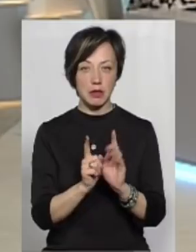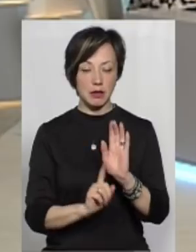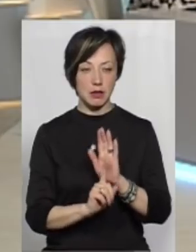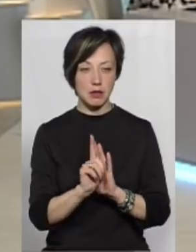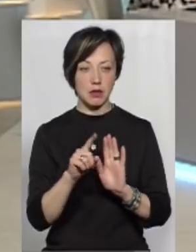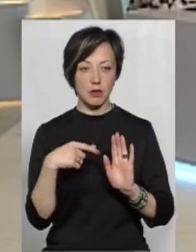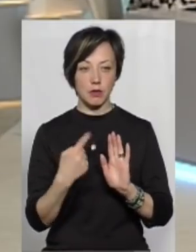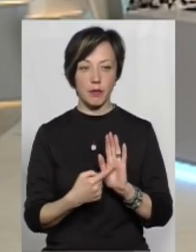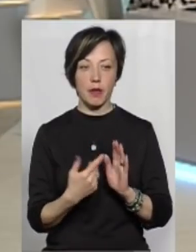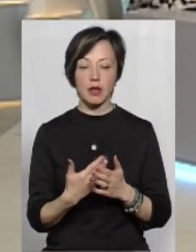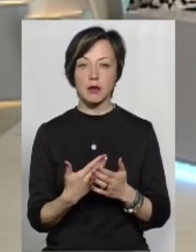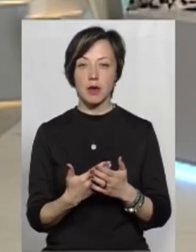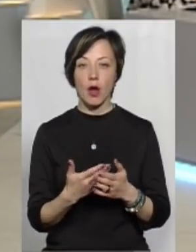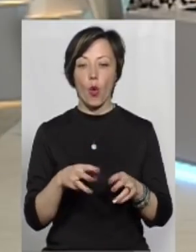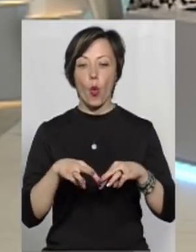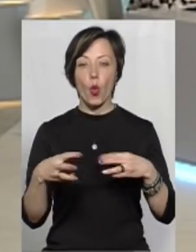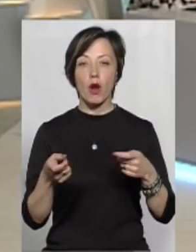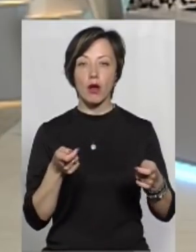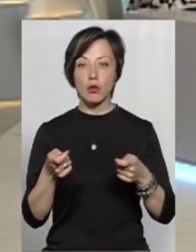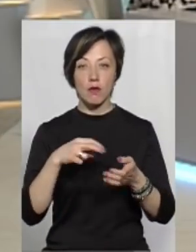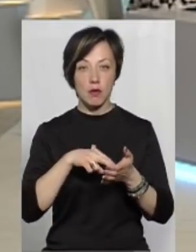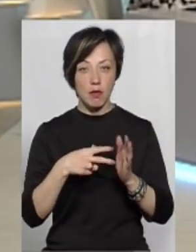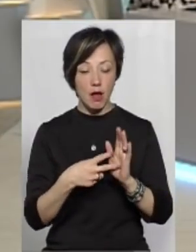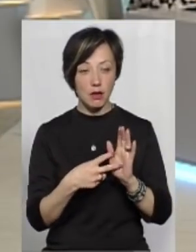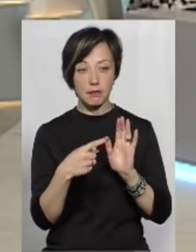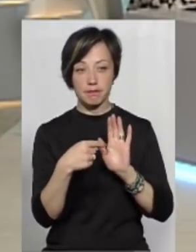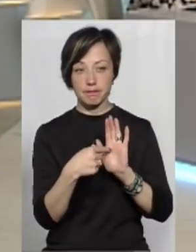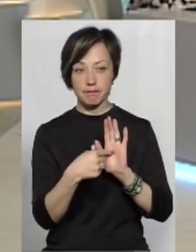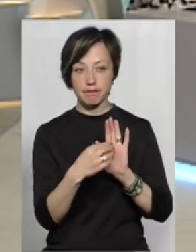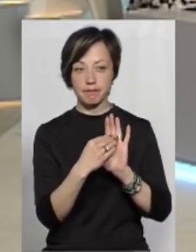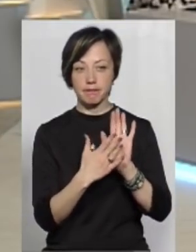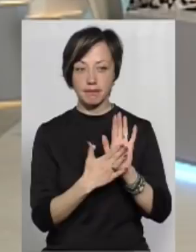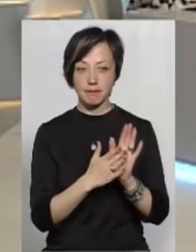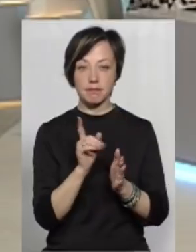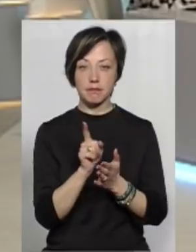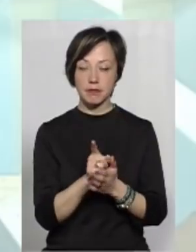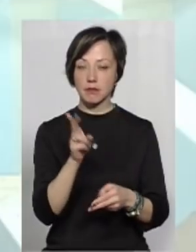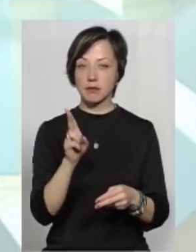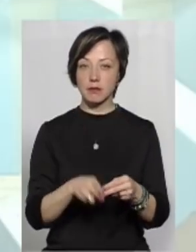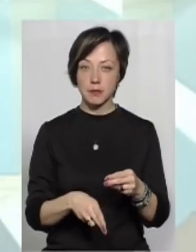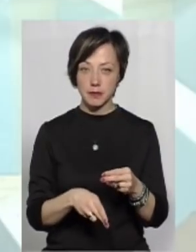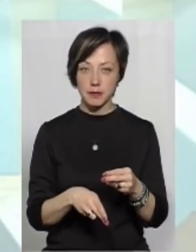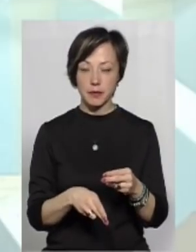Ну, якщо подивитися урядові плани, то там все має бути зроблено